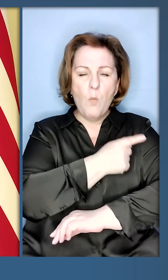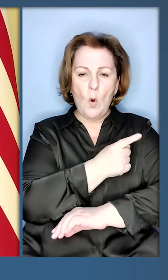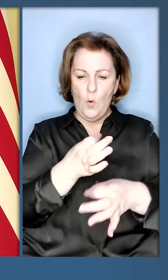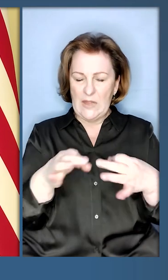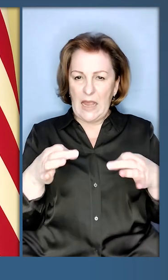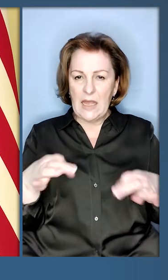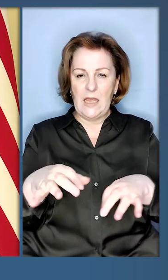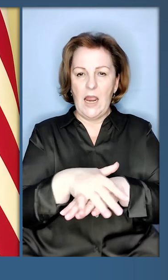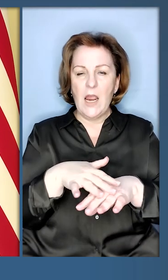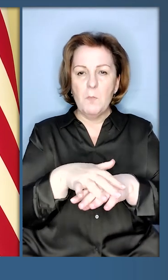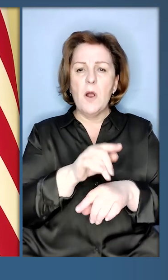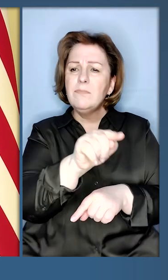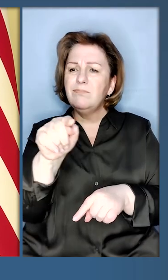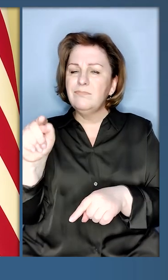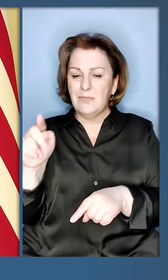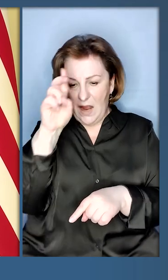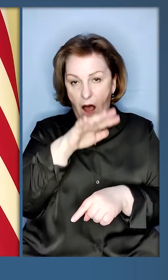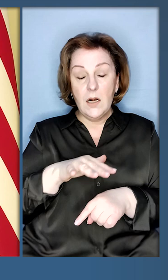незалежні, демократичні країни?